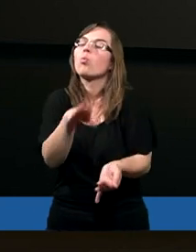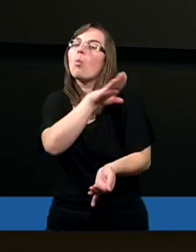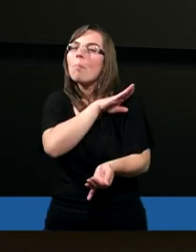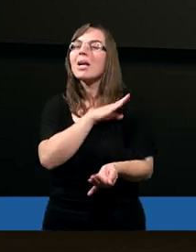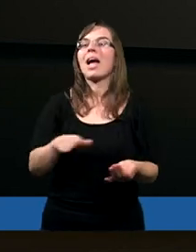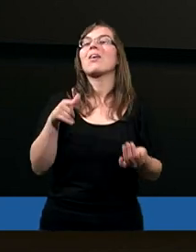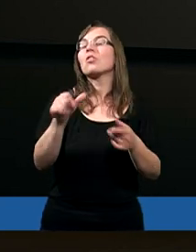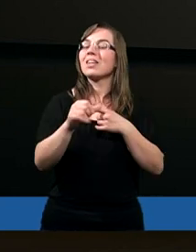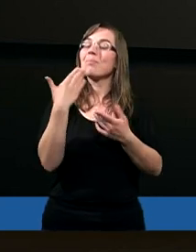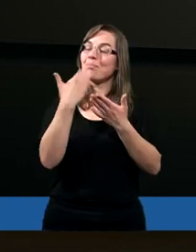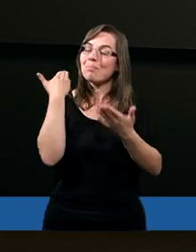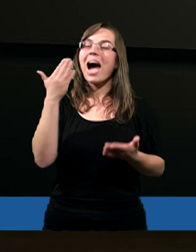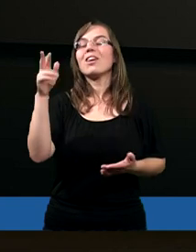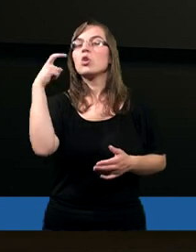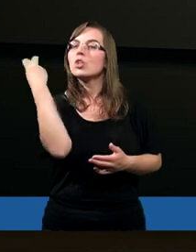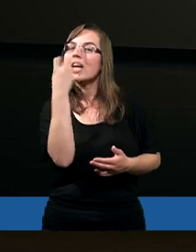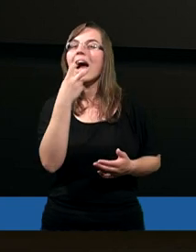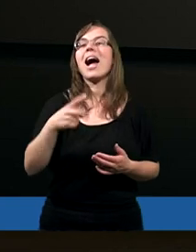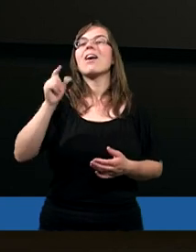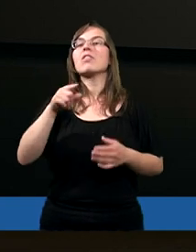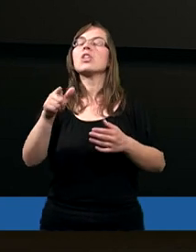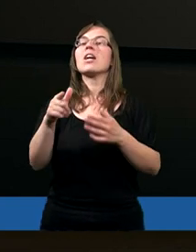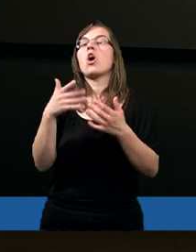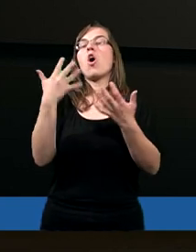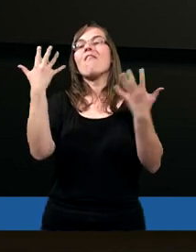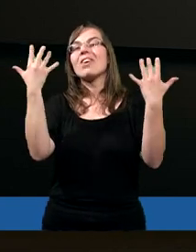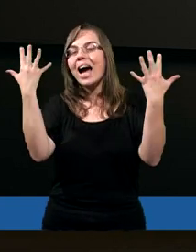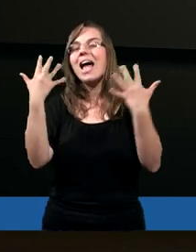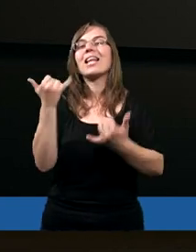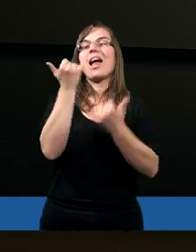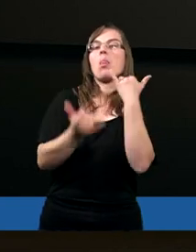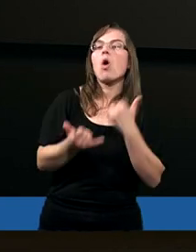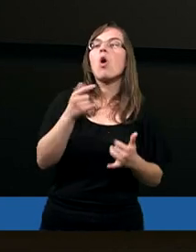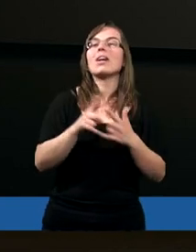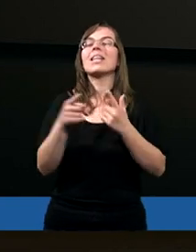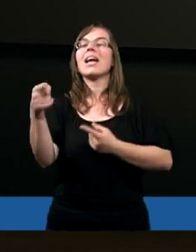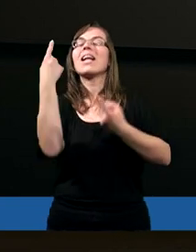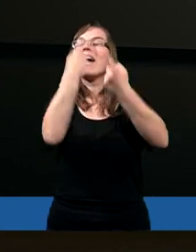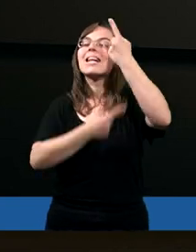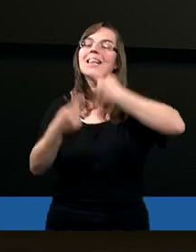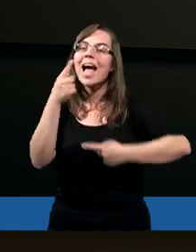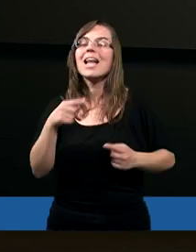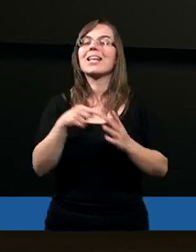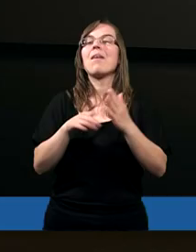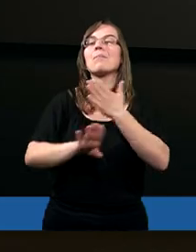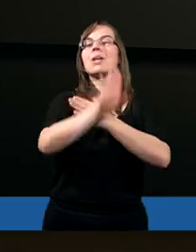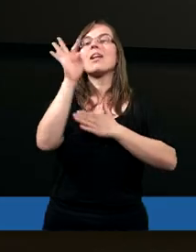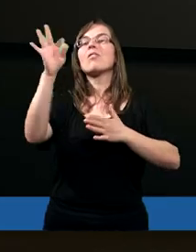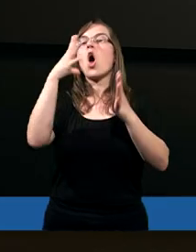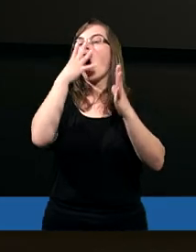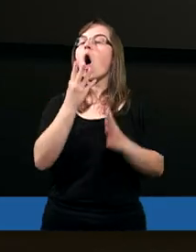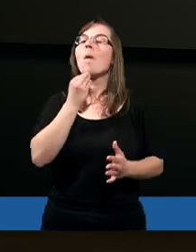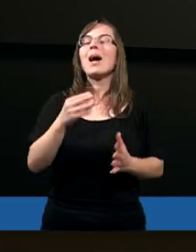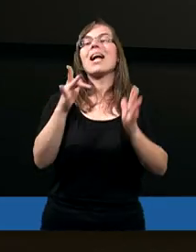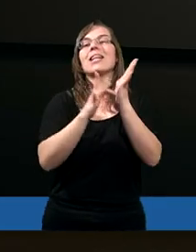I zresztą tam też ciekawie daje właśnie to, że przybodli Jego ręce i nogi, więc to niesamowicie właśnie przedstawia ten obraz